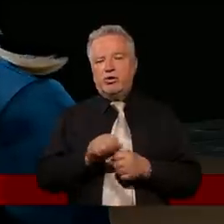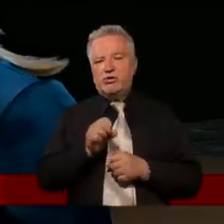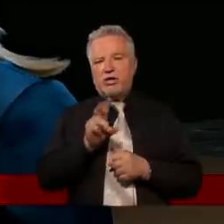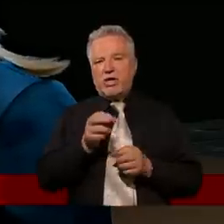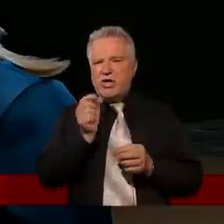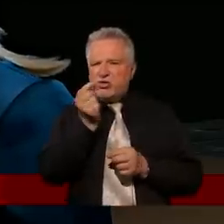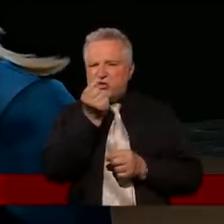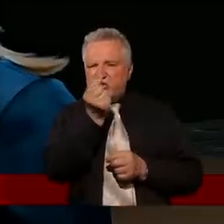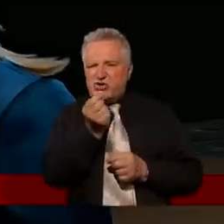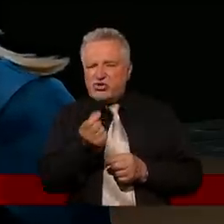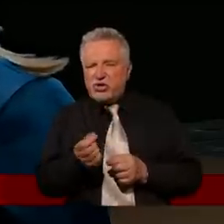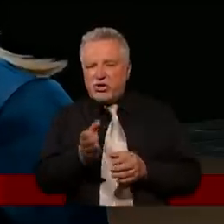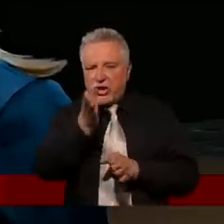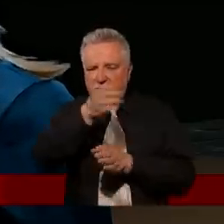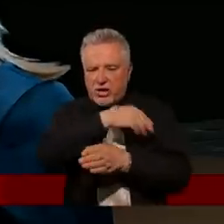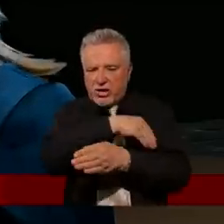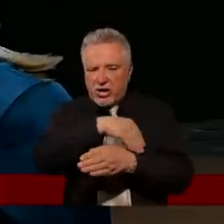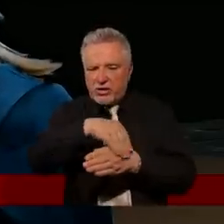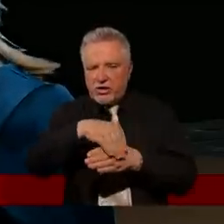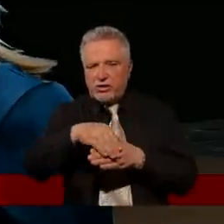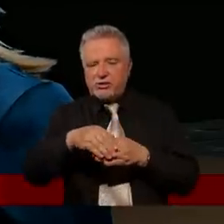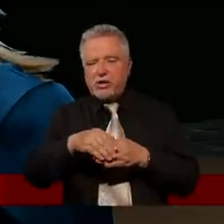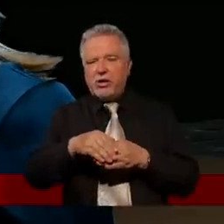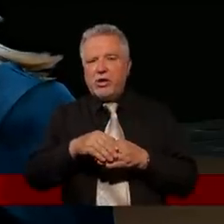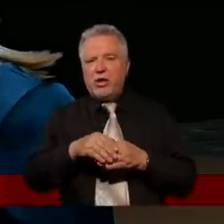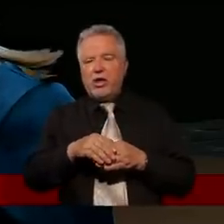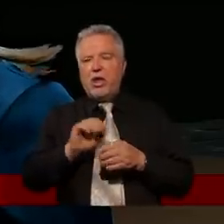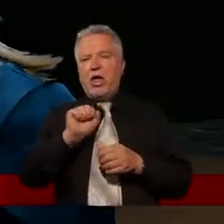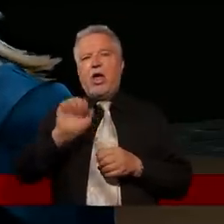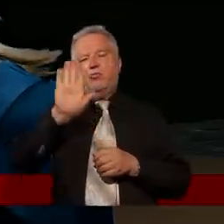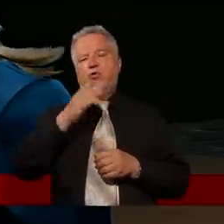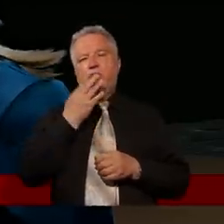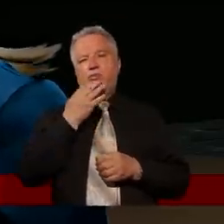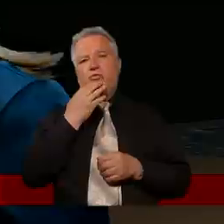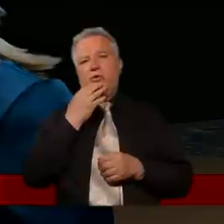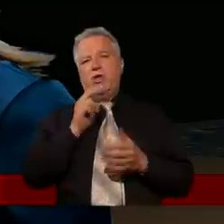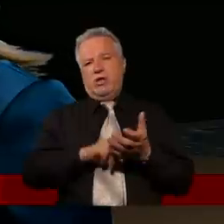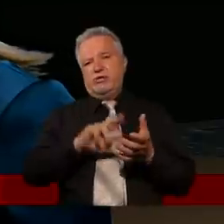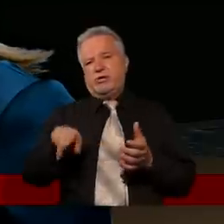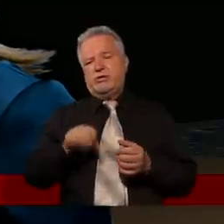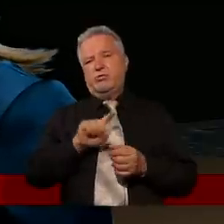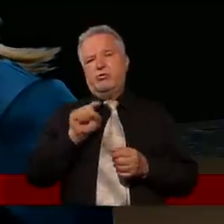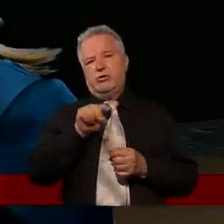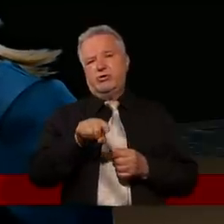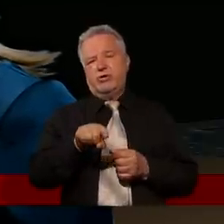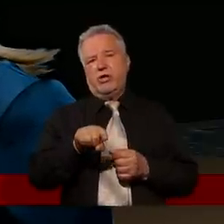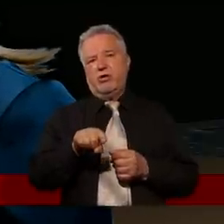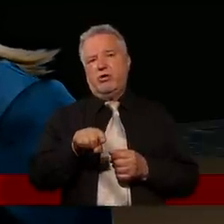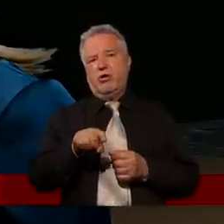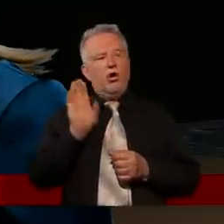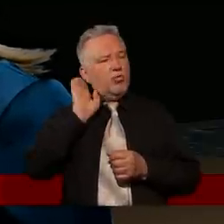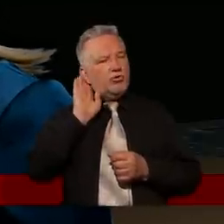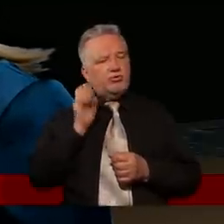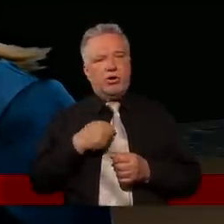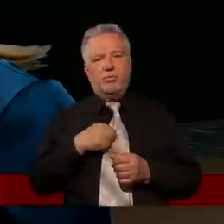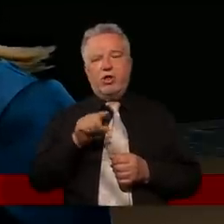tak cienka granica, kiedy Bóg mówi a pozwól, że ja będę mądrzejsze albo zrezygnuj z tego. I tutaj jest